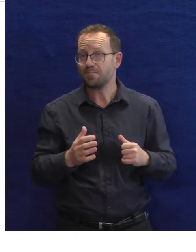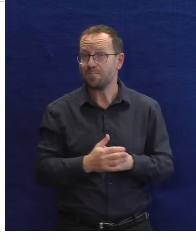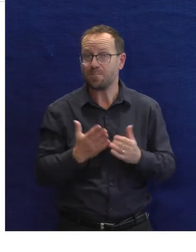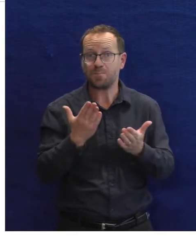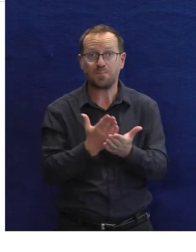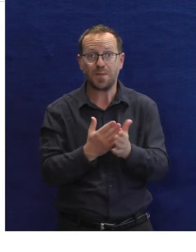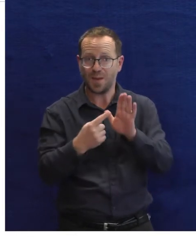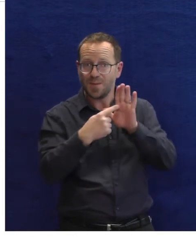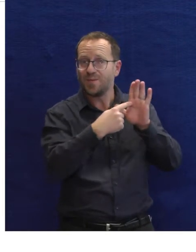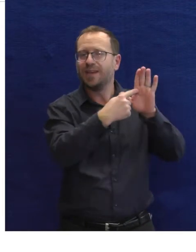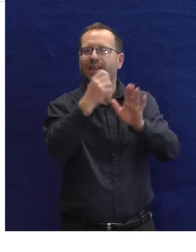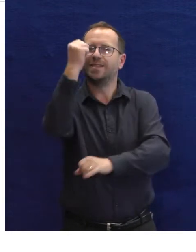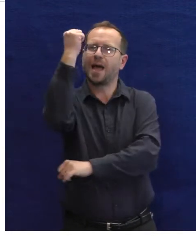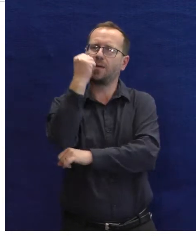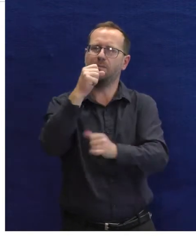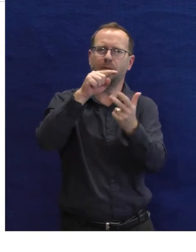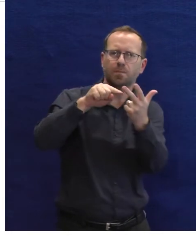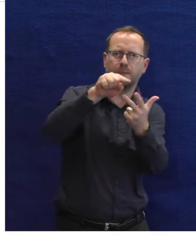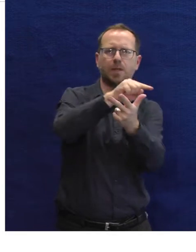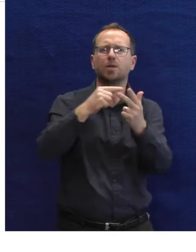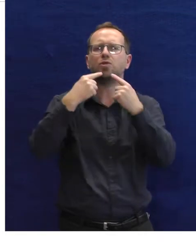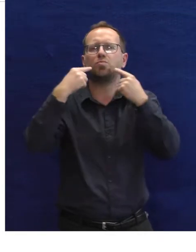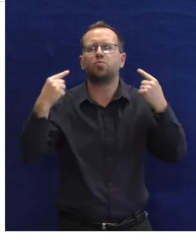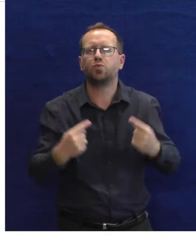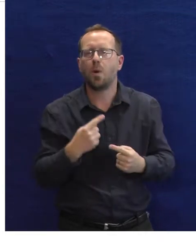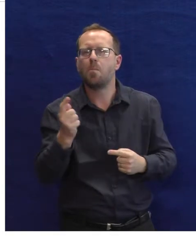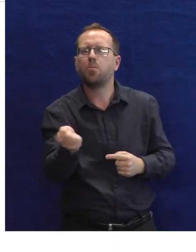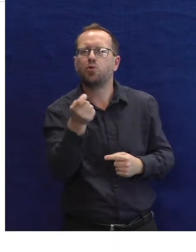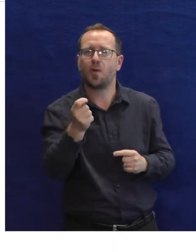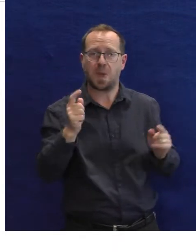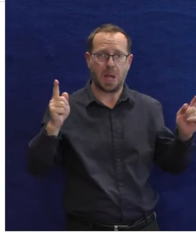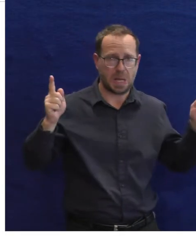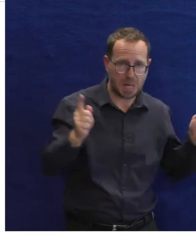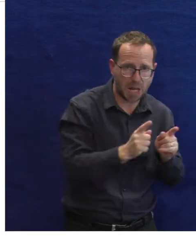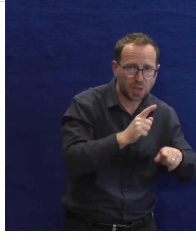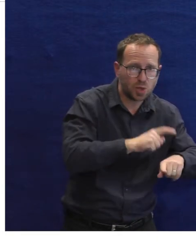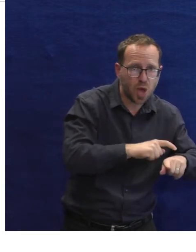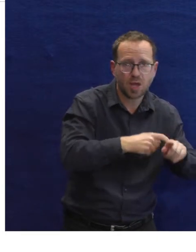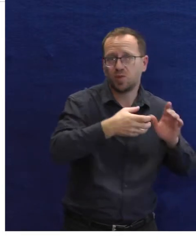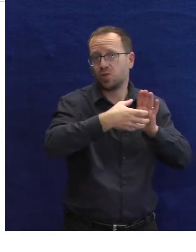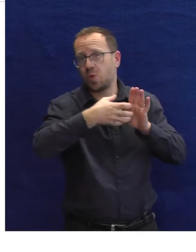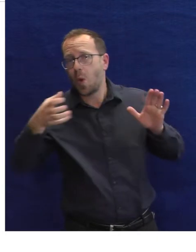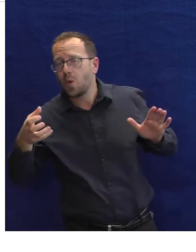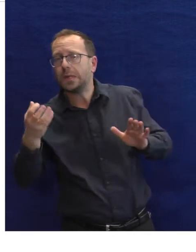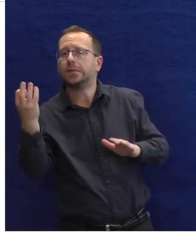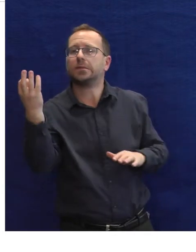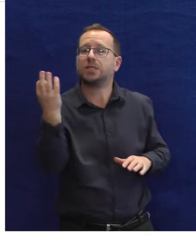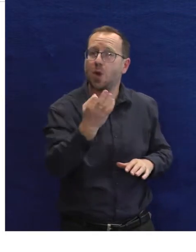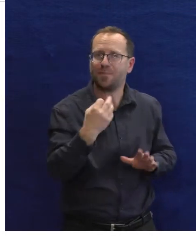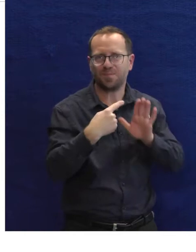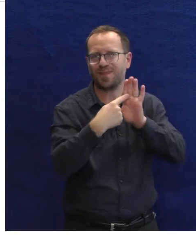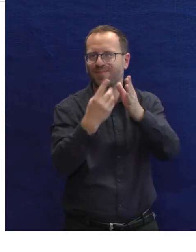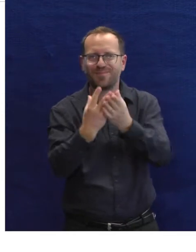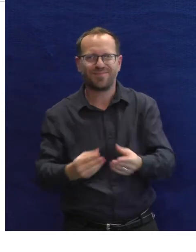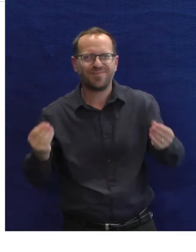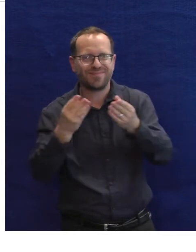Tak, já vám možná představím ty základní modely, na jak dlouho a co